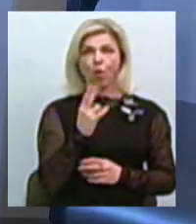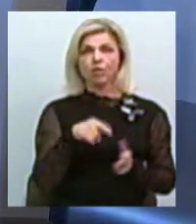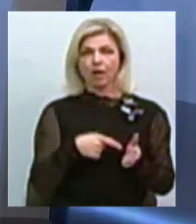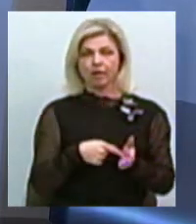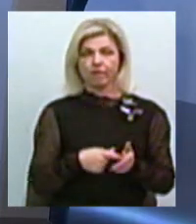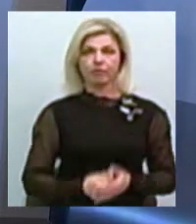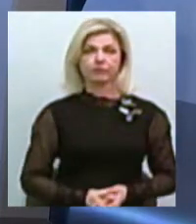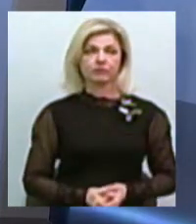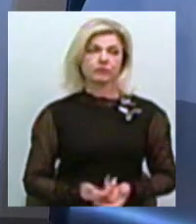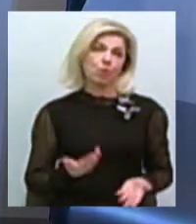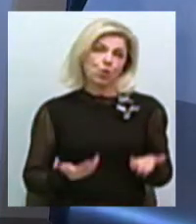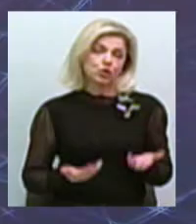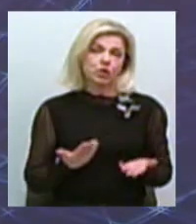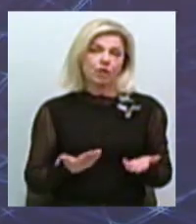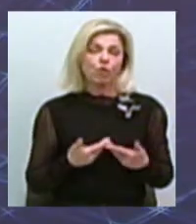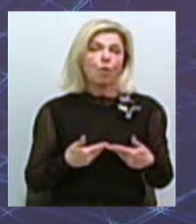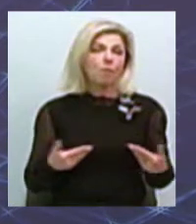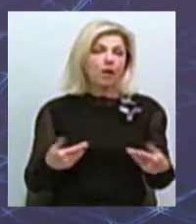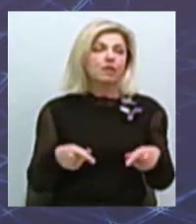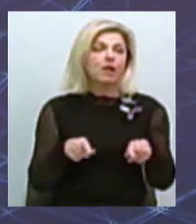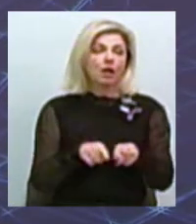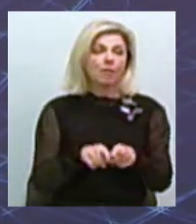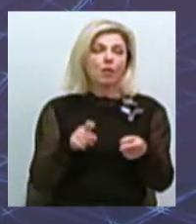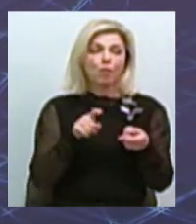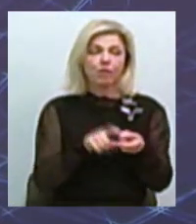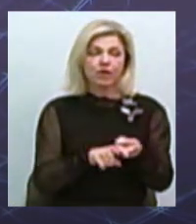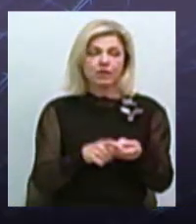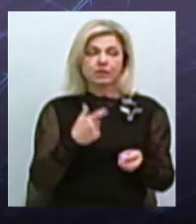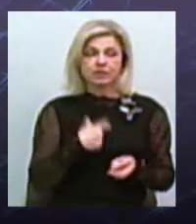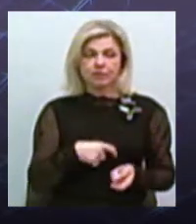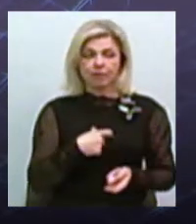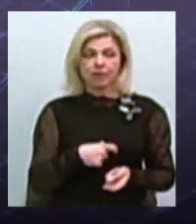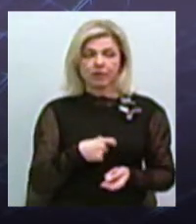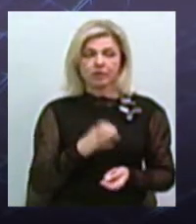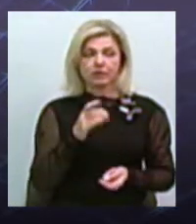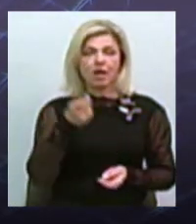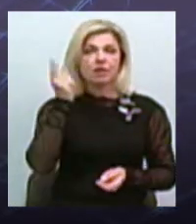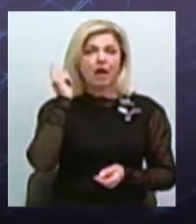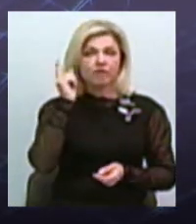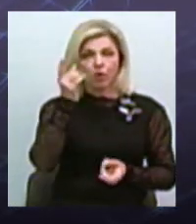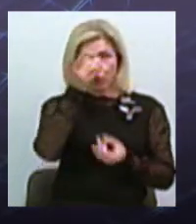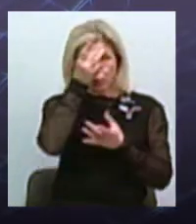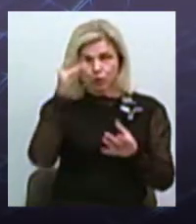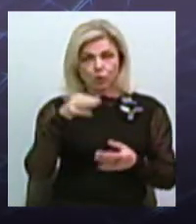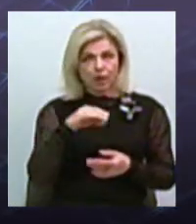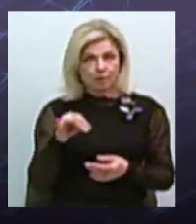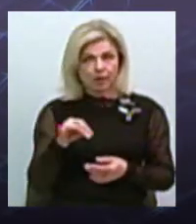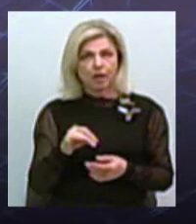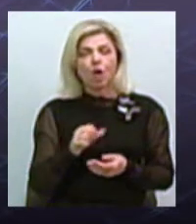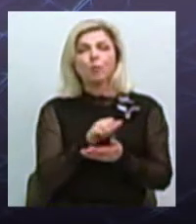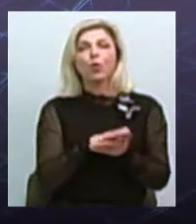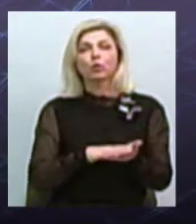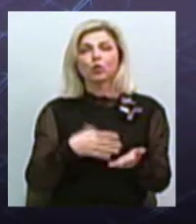Ну, можливо, ми таким чином пов'язуємо себе з давніми культурами. Ми продовжуємо свою